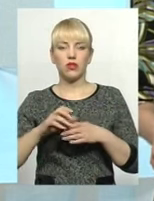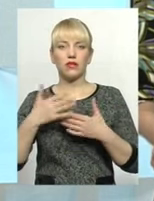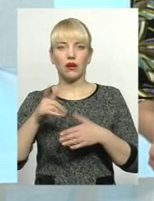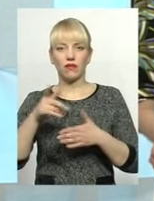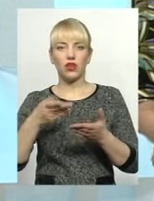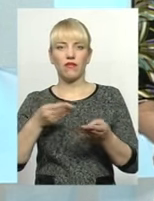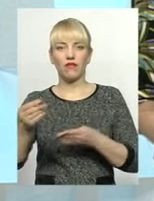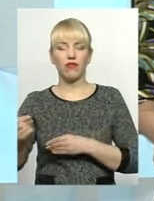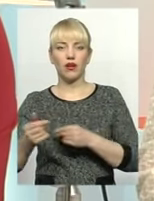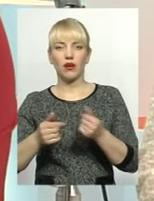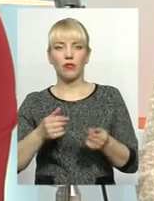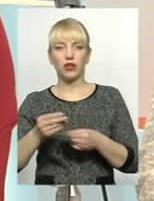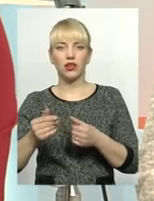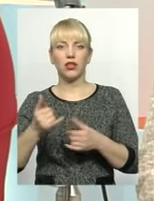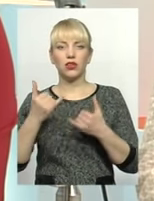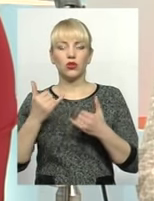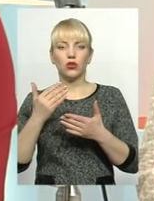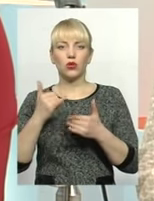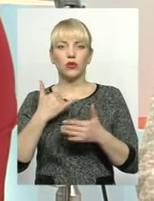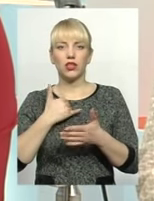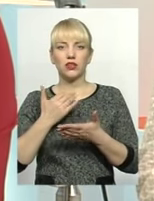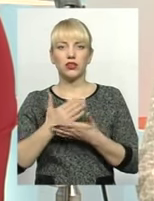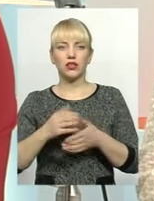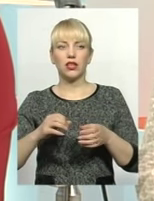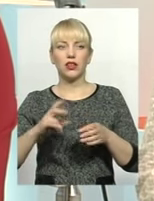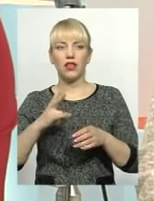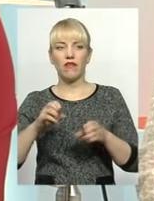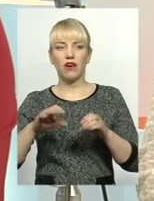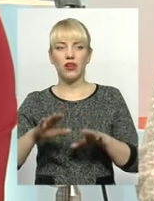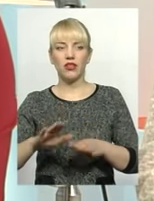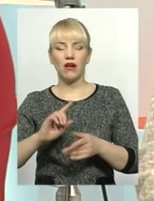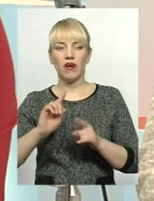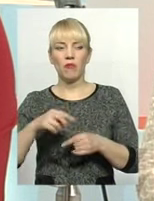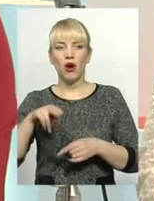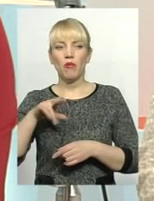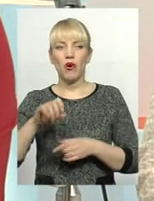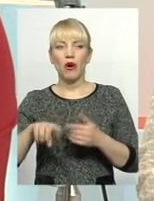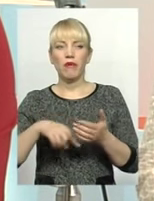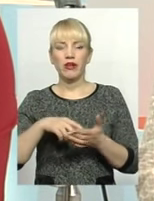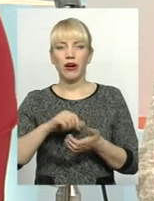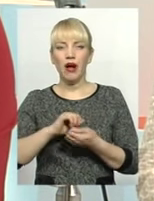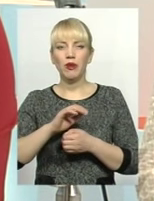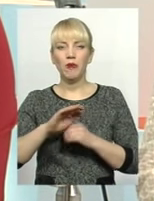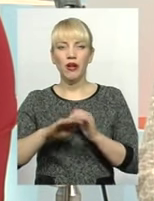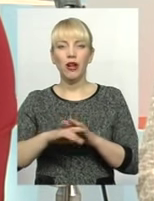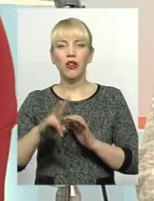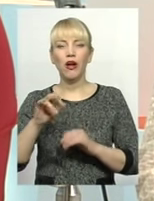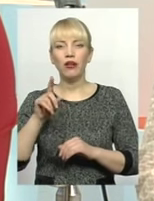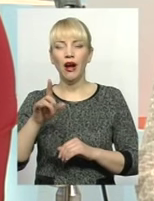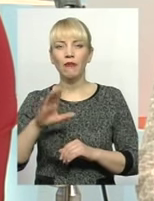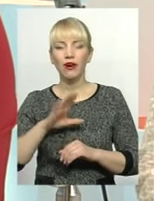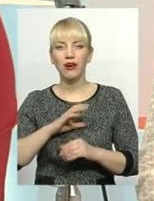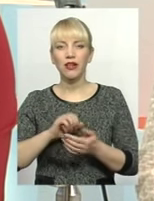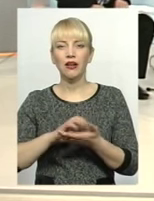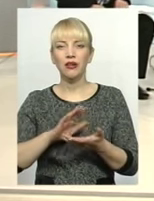відбулася. Фактично, у нас сьогодні є невирішеною ця вимога, саме по Кам'янцю-Подільському, але там була зареєстрована вимога за